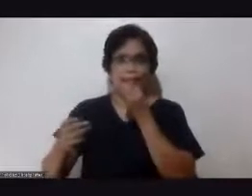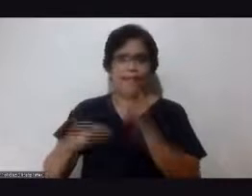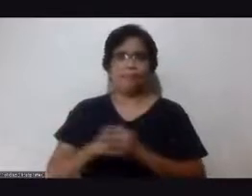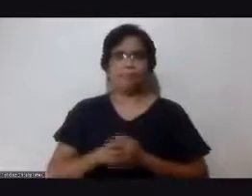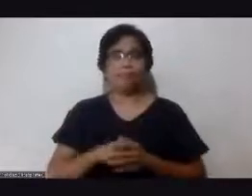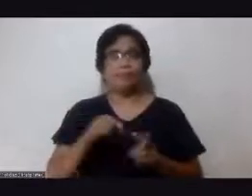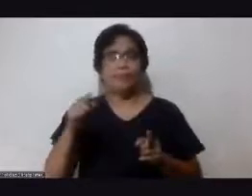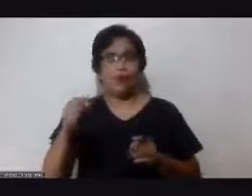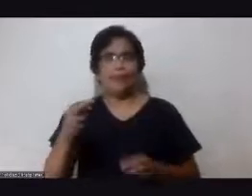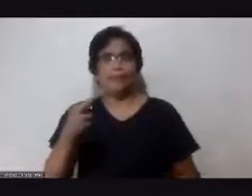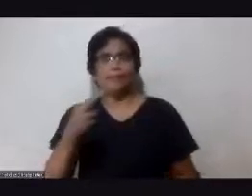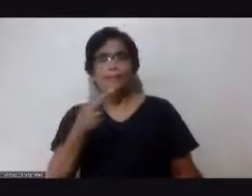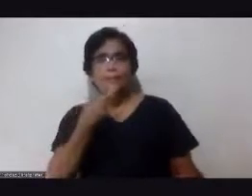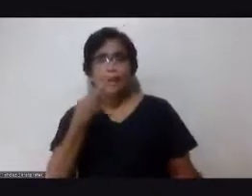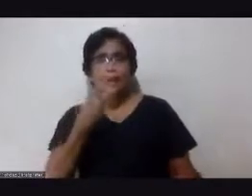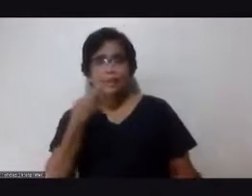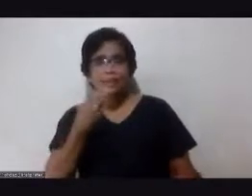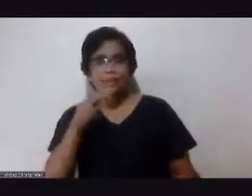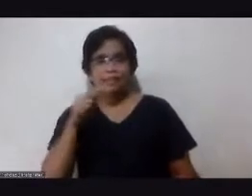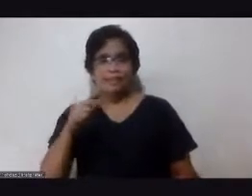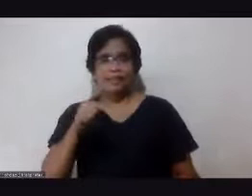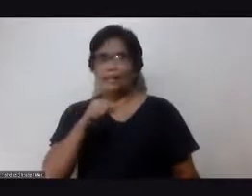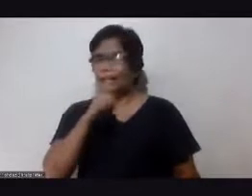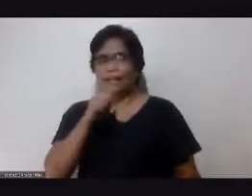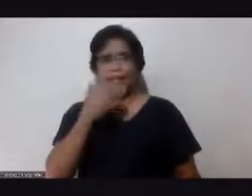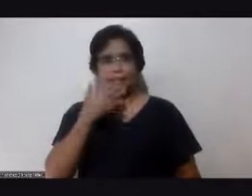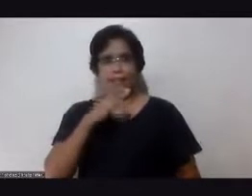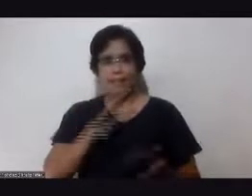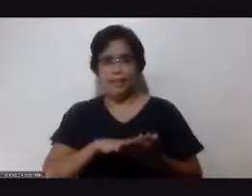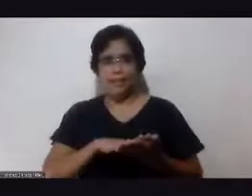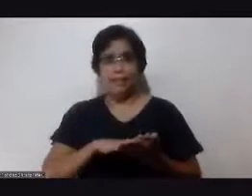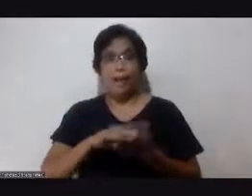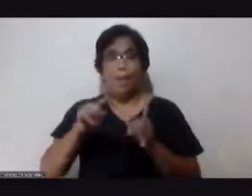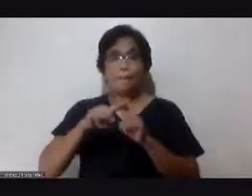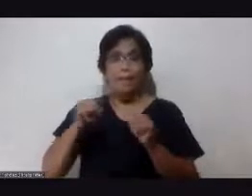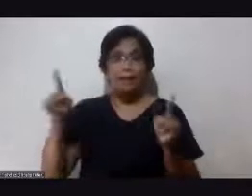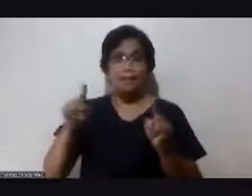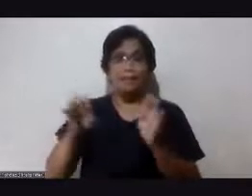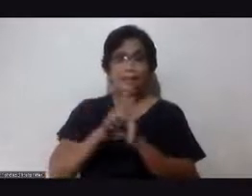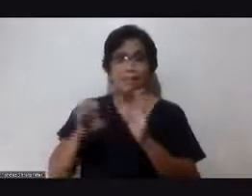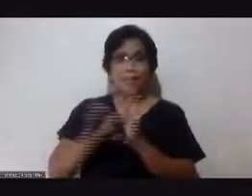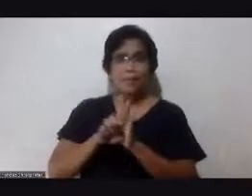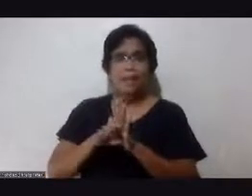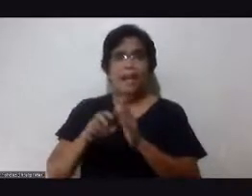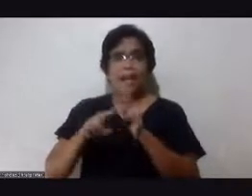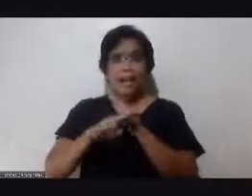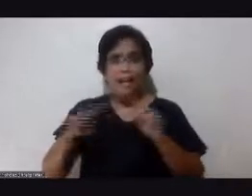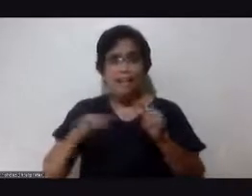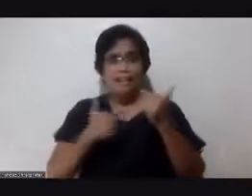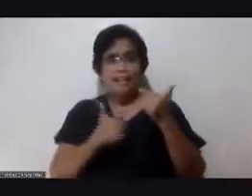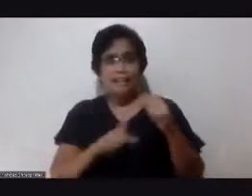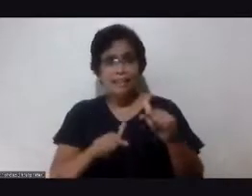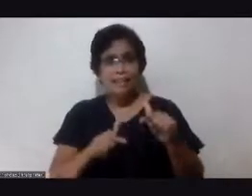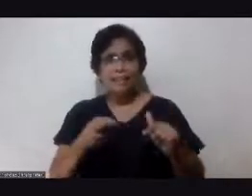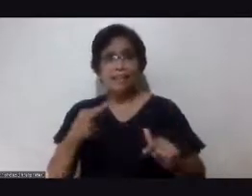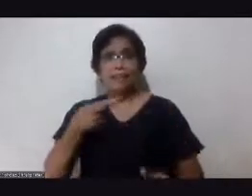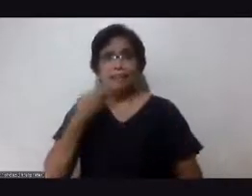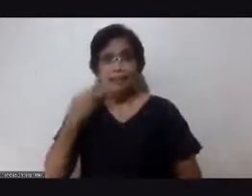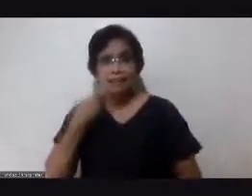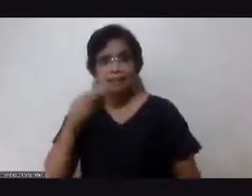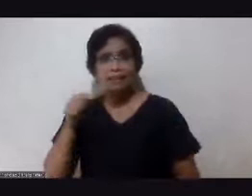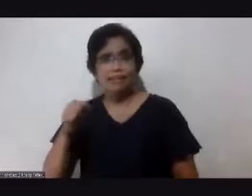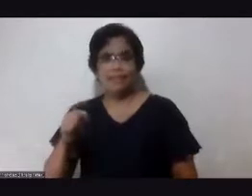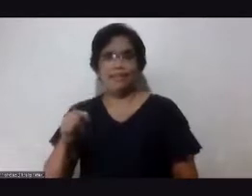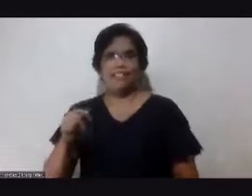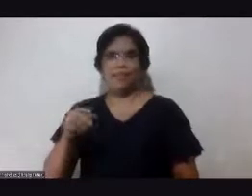masama okay? pero kung nag-only rice kayo ibang usapan yun okay? Tapos kung paano pag